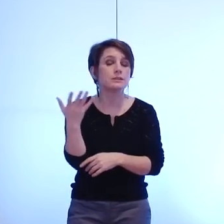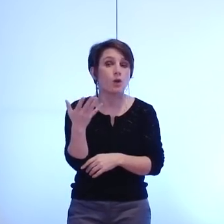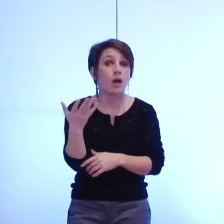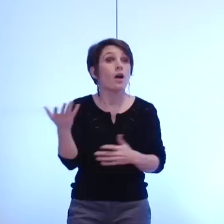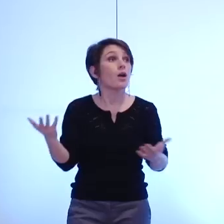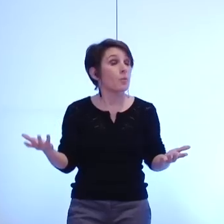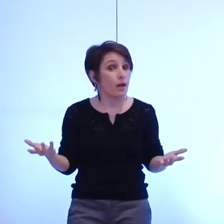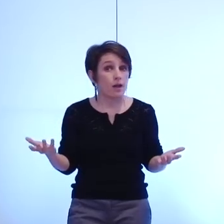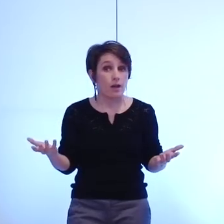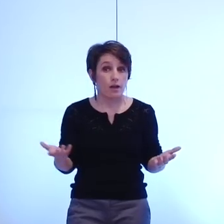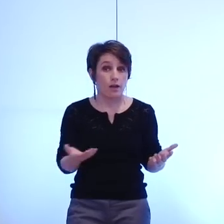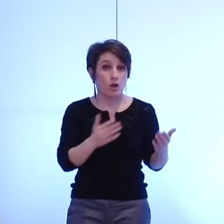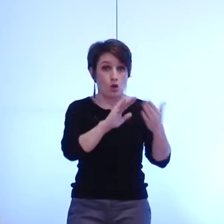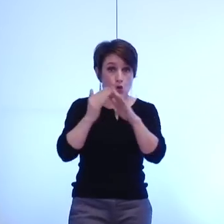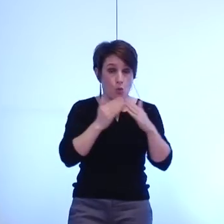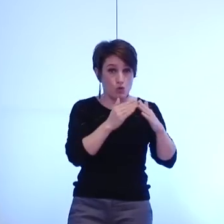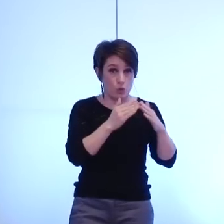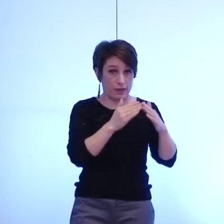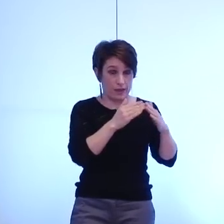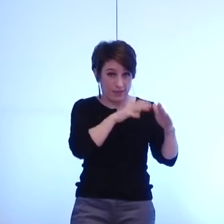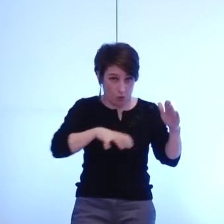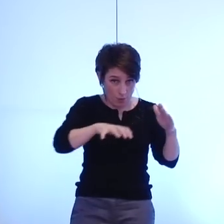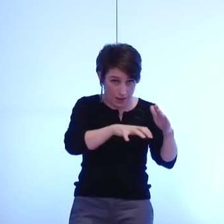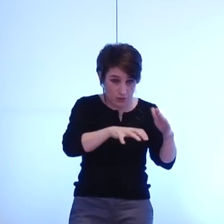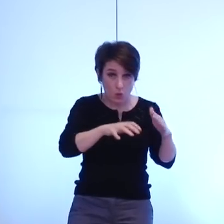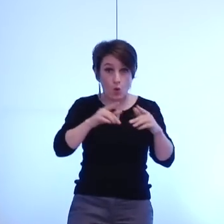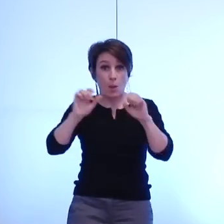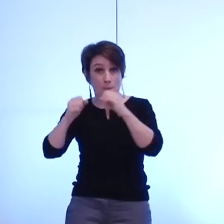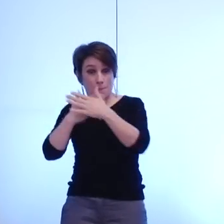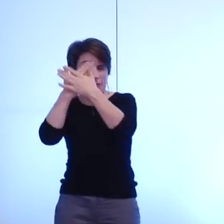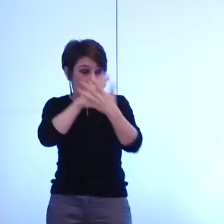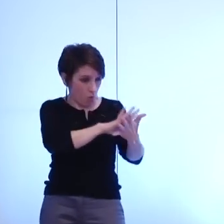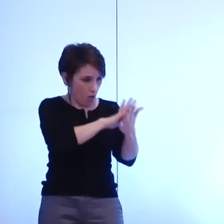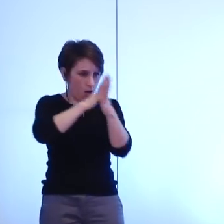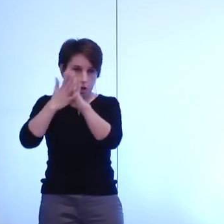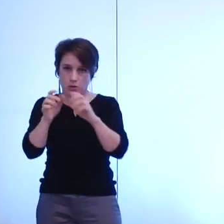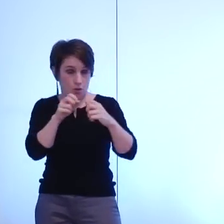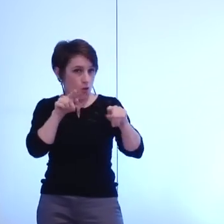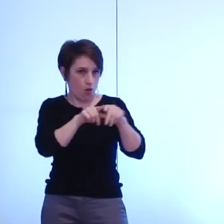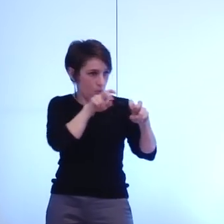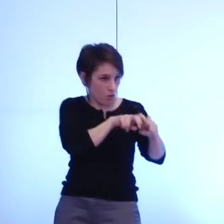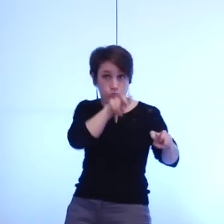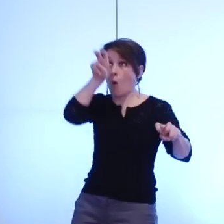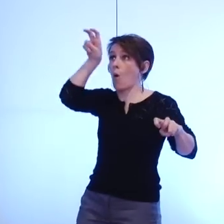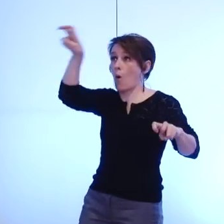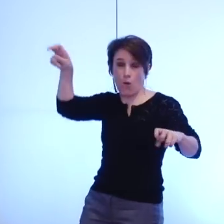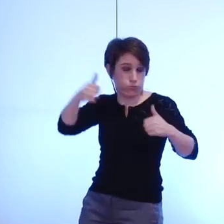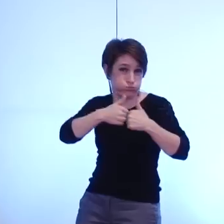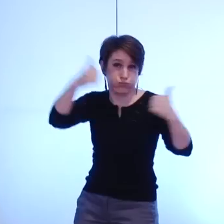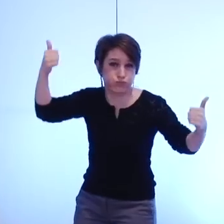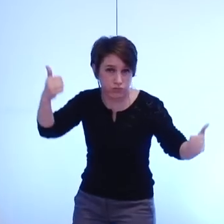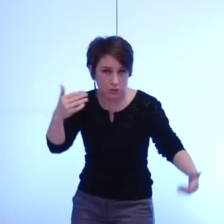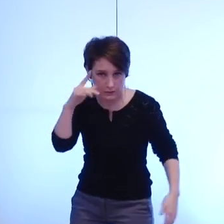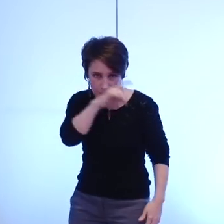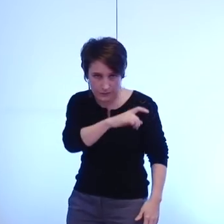à franchir entre une communauté d'agglomération et une métropole est très important peut-être trop important oui sans doute il n'a pas